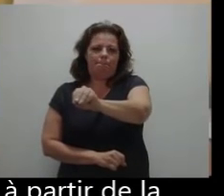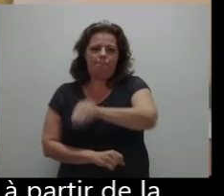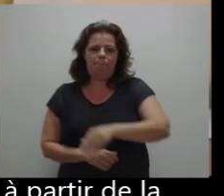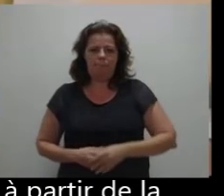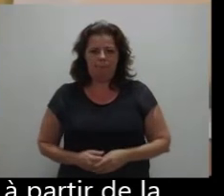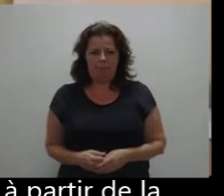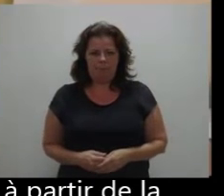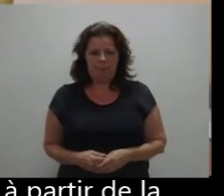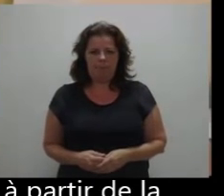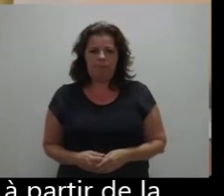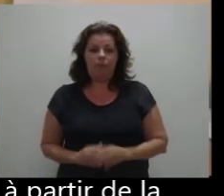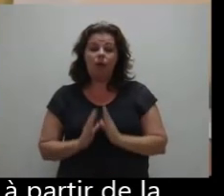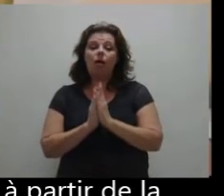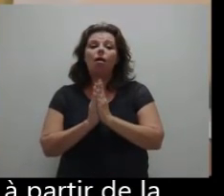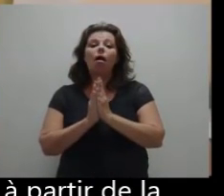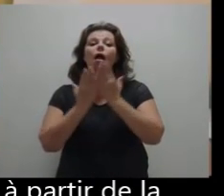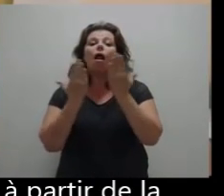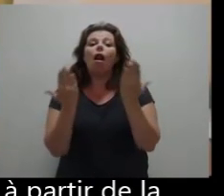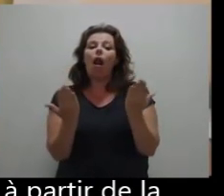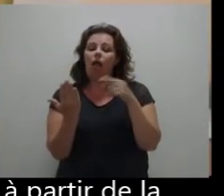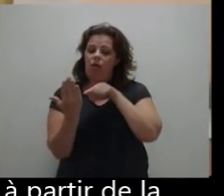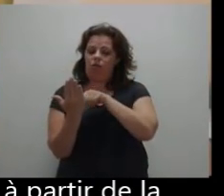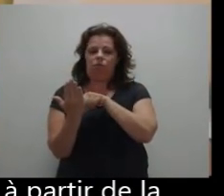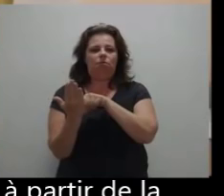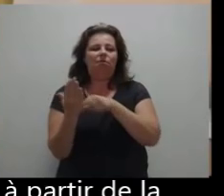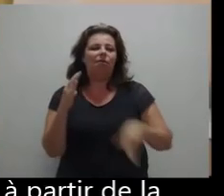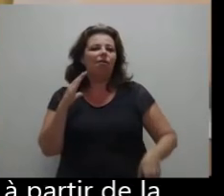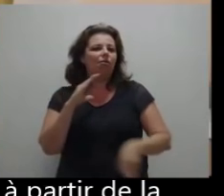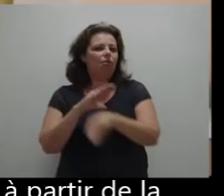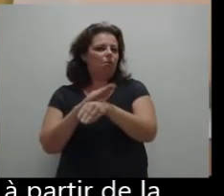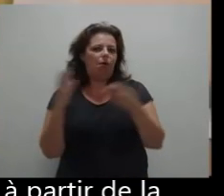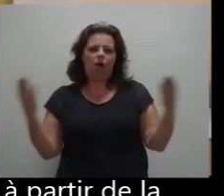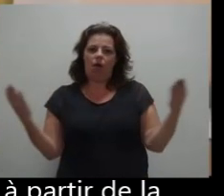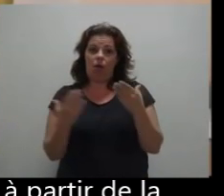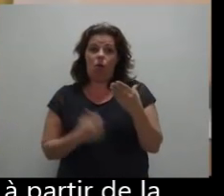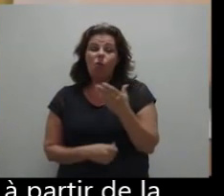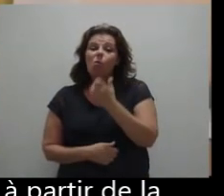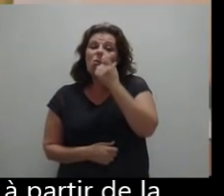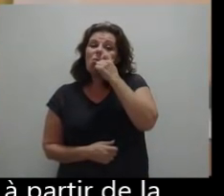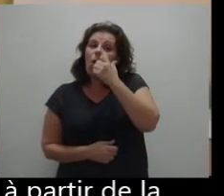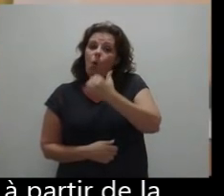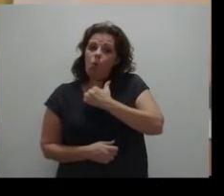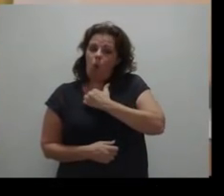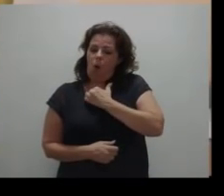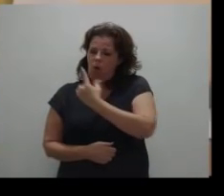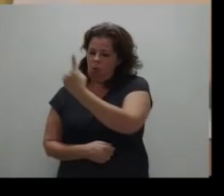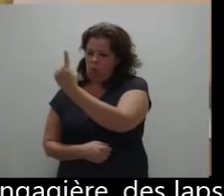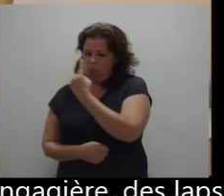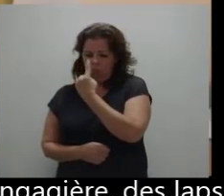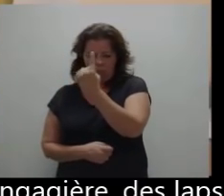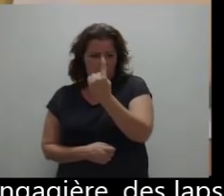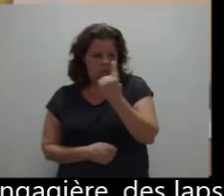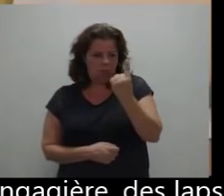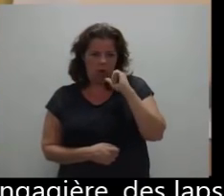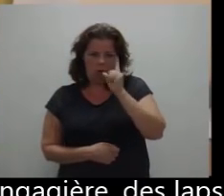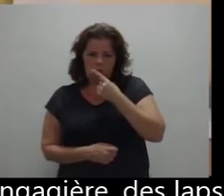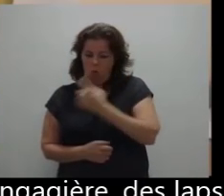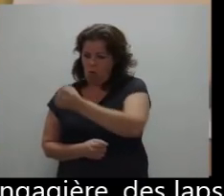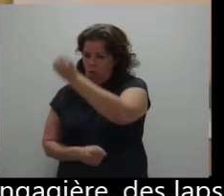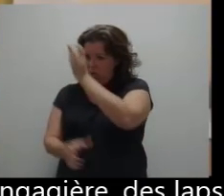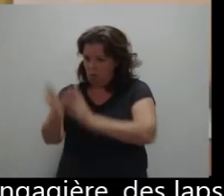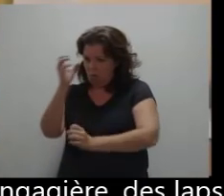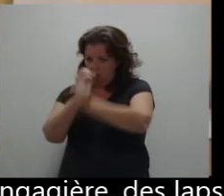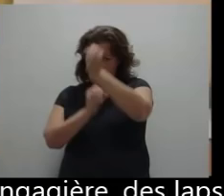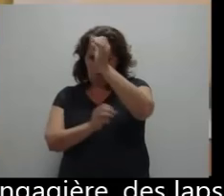L'ouvrage est donc conçu à partir de la rencontre justement avec ces sujets qui signent en tenant